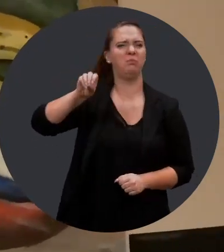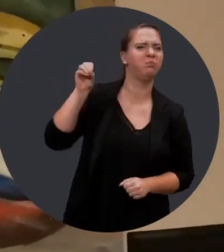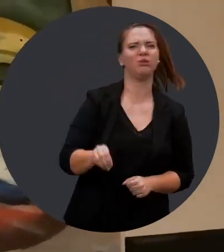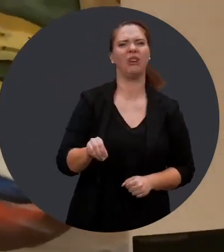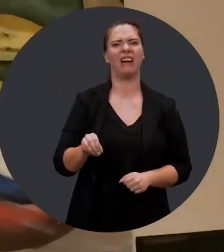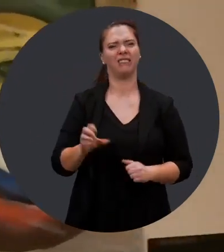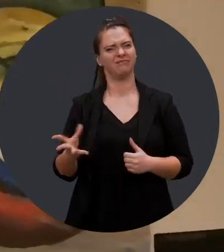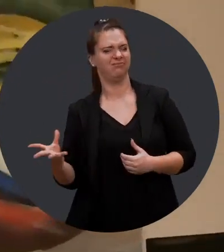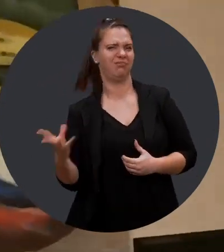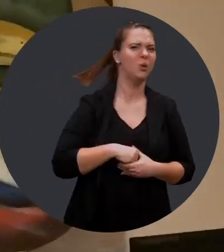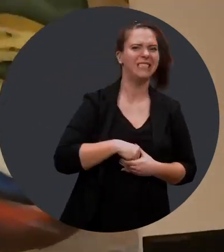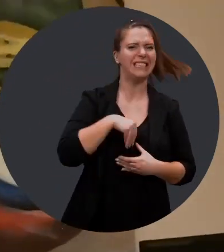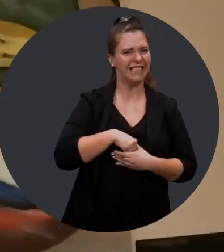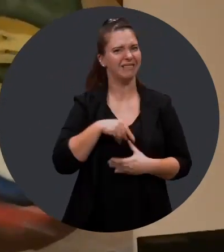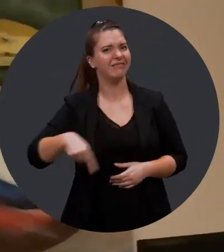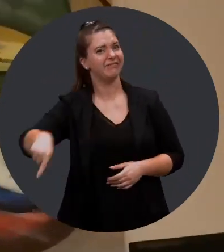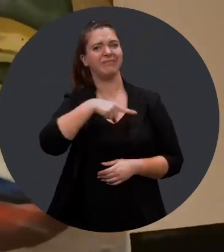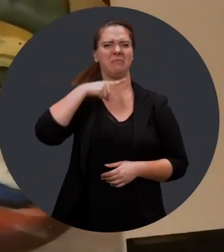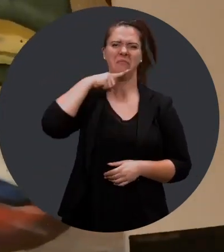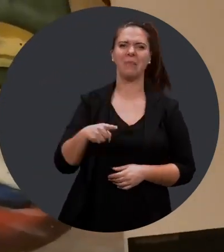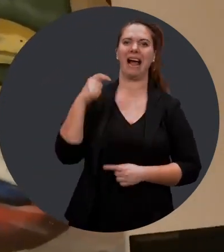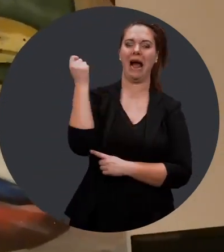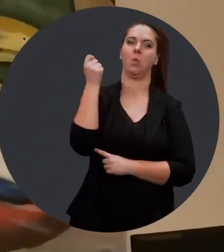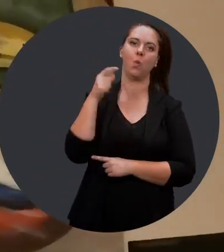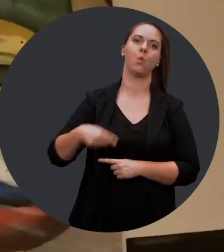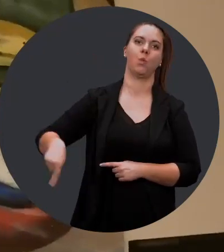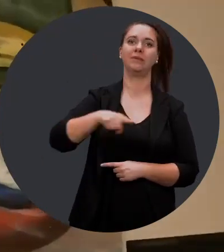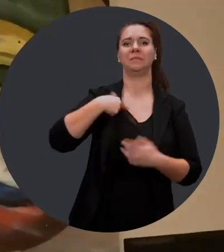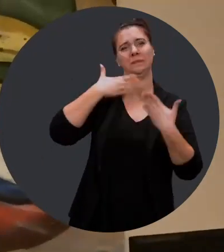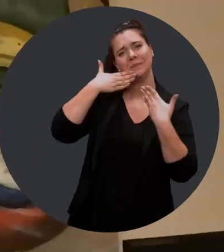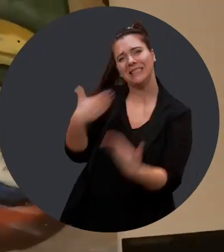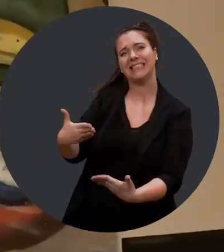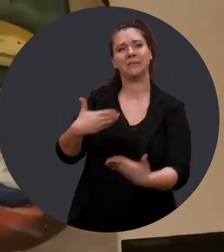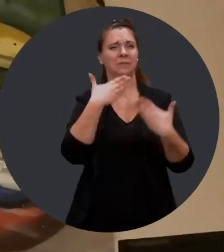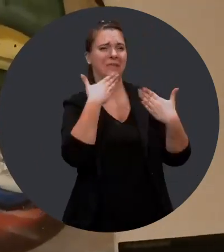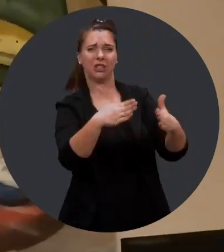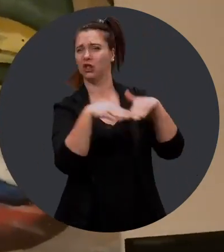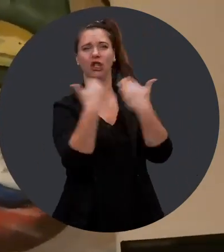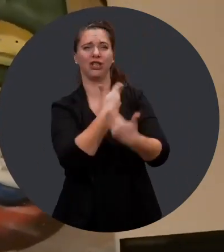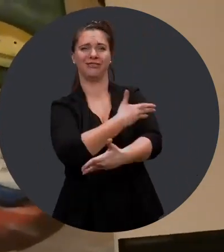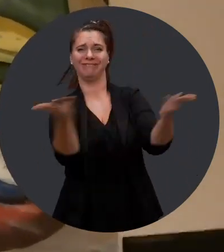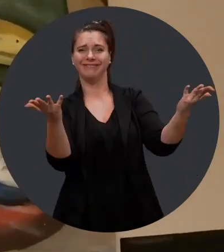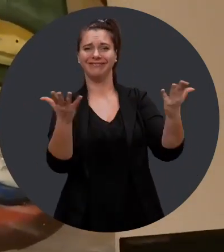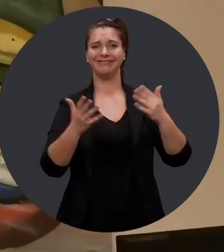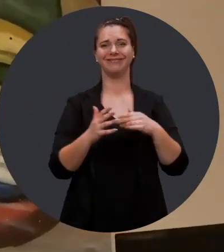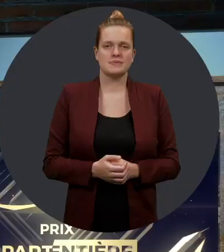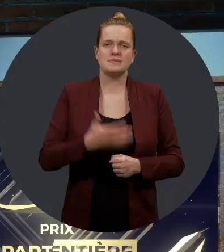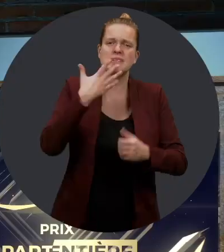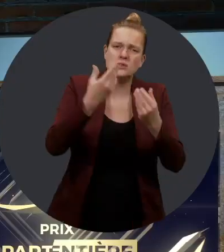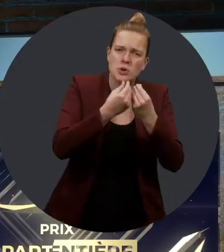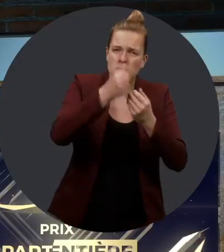% exclusivement des personnes autistes. C'est eux les vrais héros là-dedans. Ça fait que donc, je les remercie et merci à vous tous.